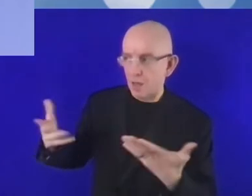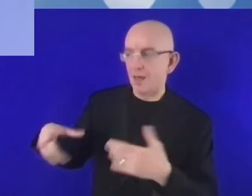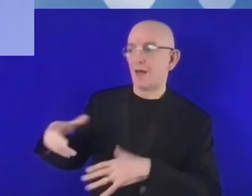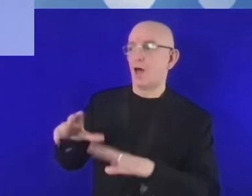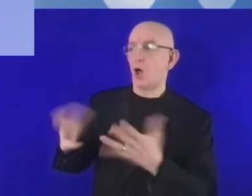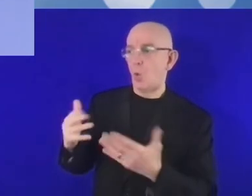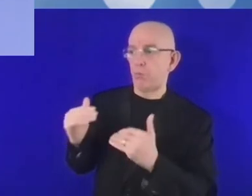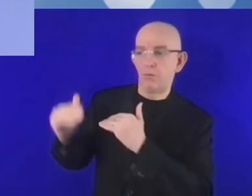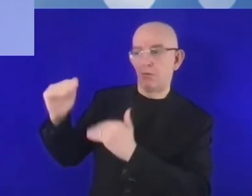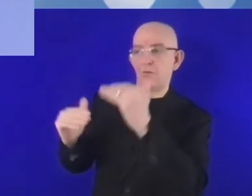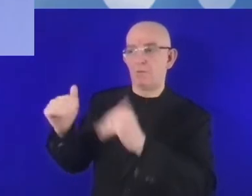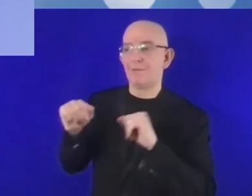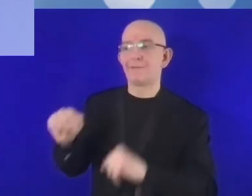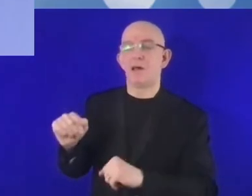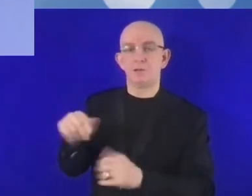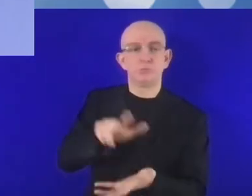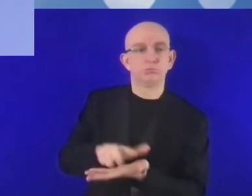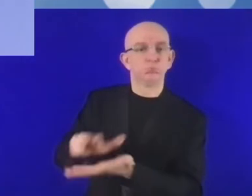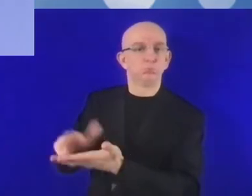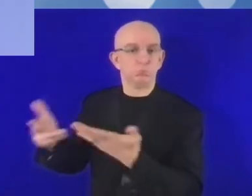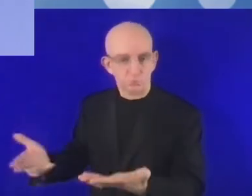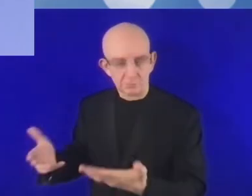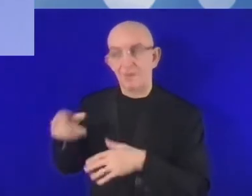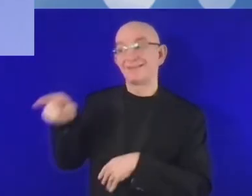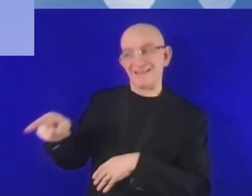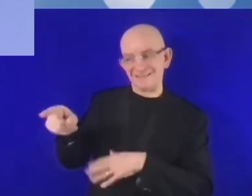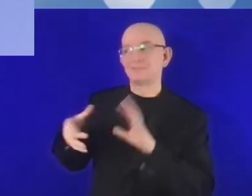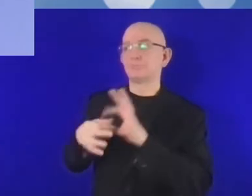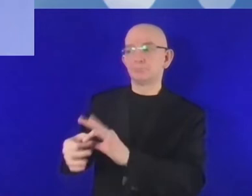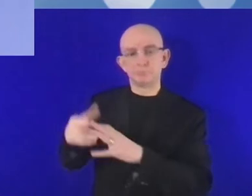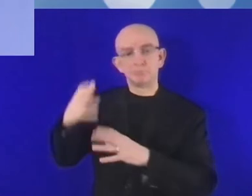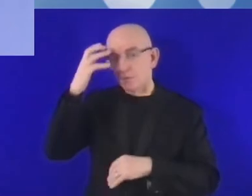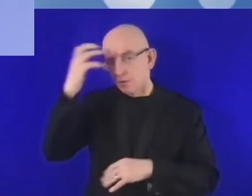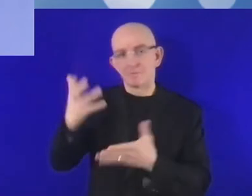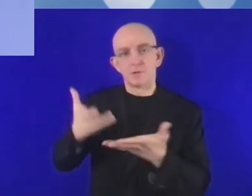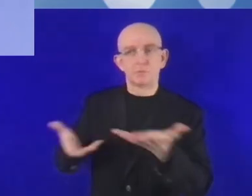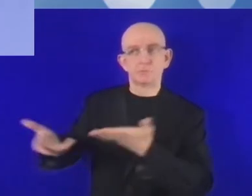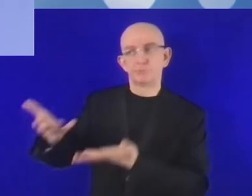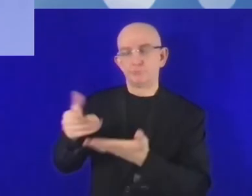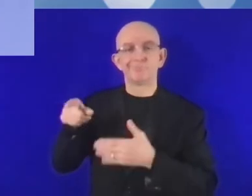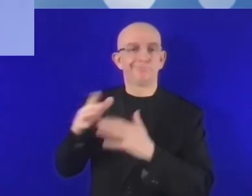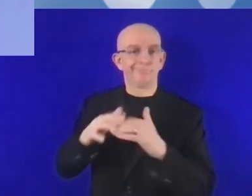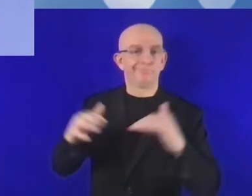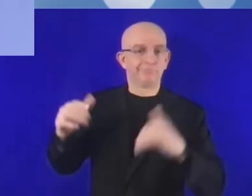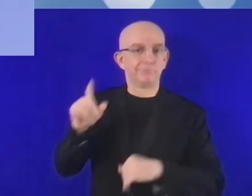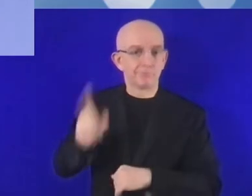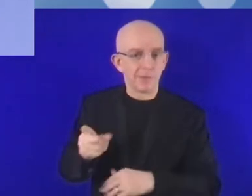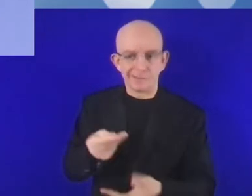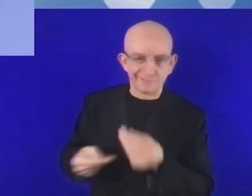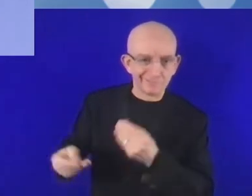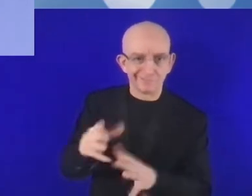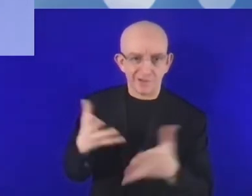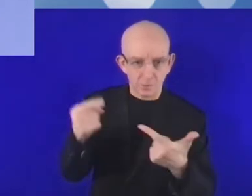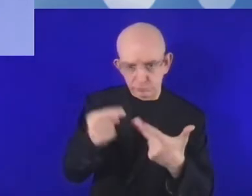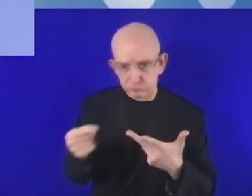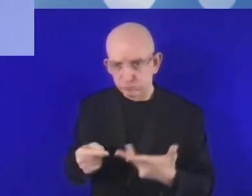Rządy powinny starać się poradzić sobie z problemami, które mają charakter takich wąskich gardeł. Na przykład